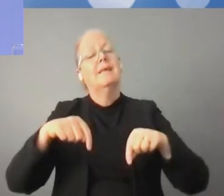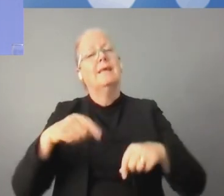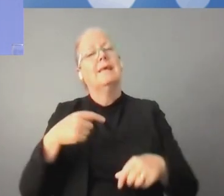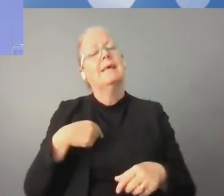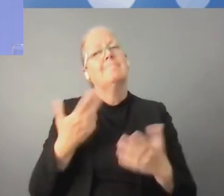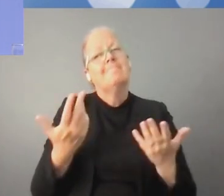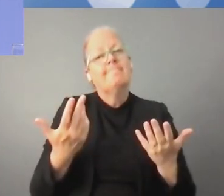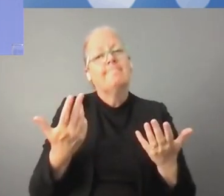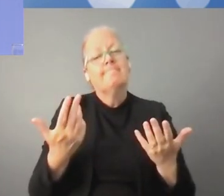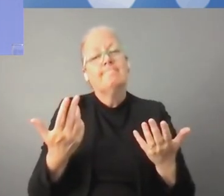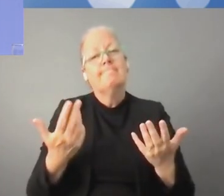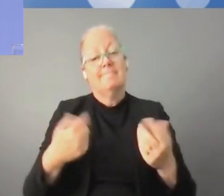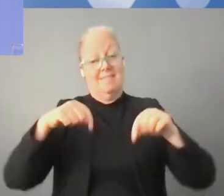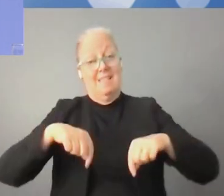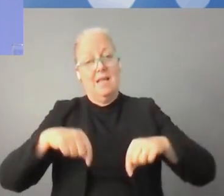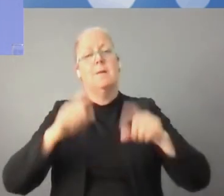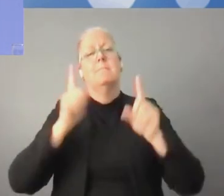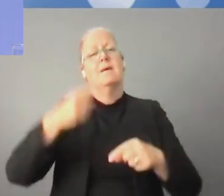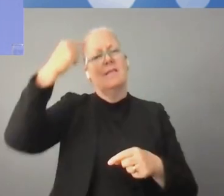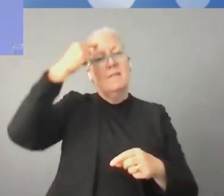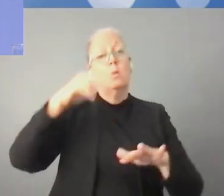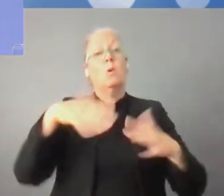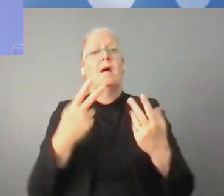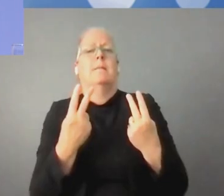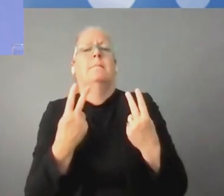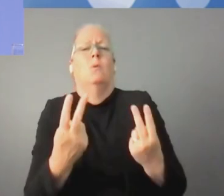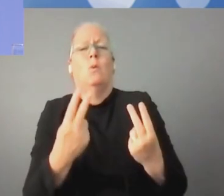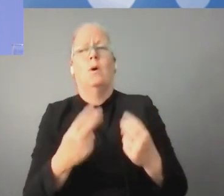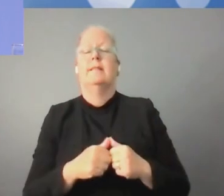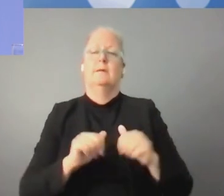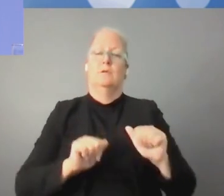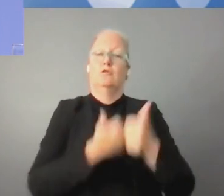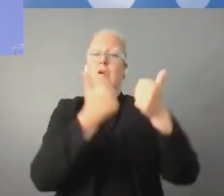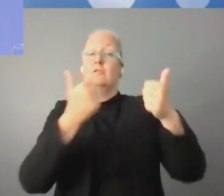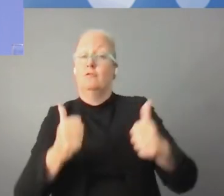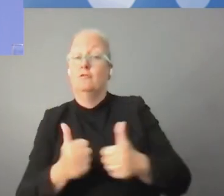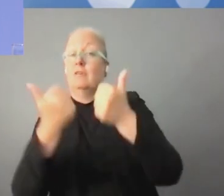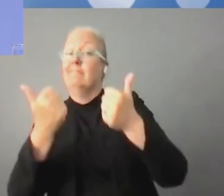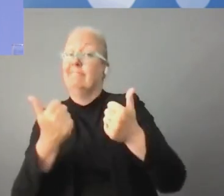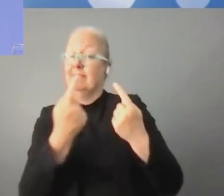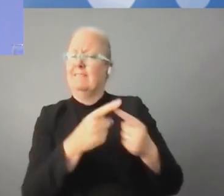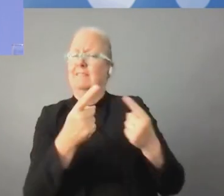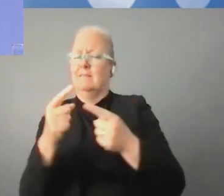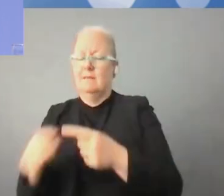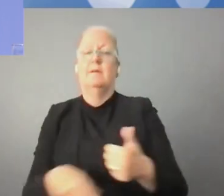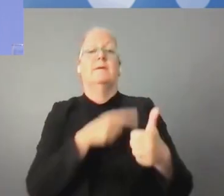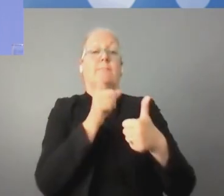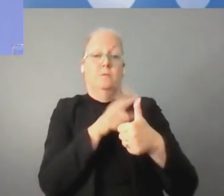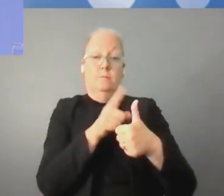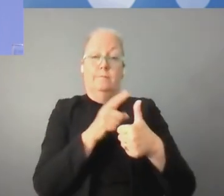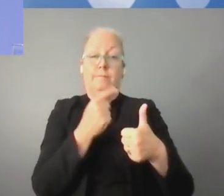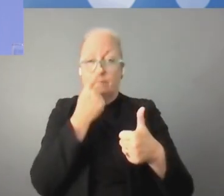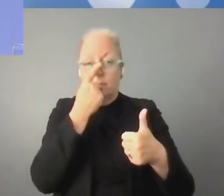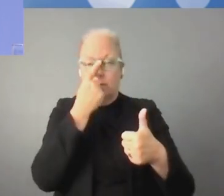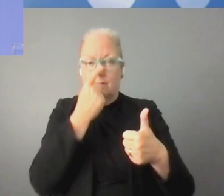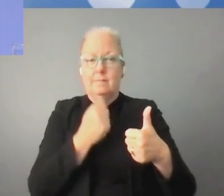لأكبر التحديات في التاريخ. المشكلة الأولى هي عدم المساواة في الوصول إلى الإنترنت.